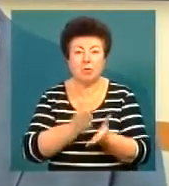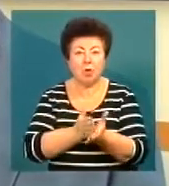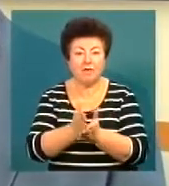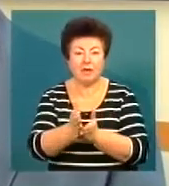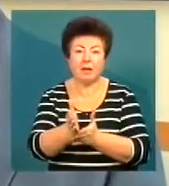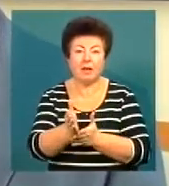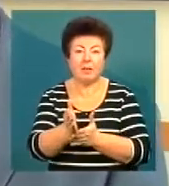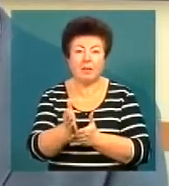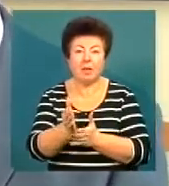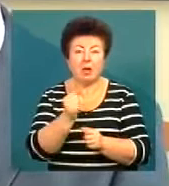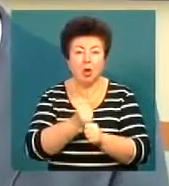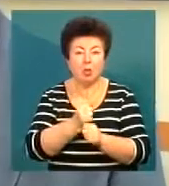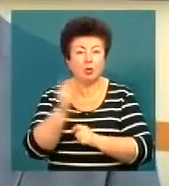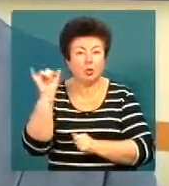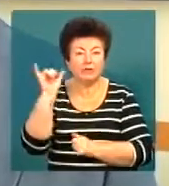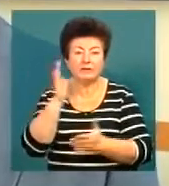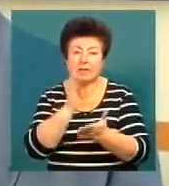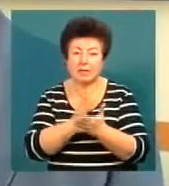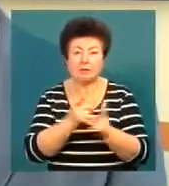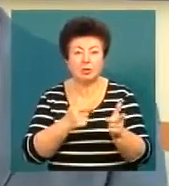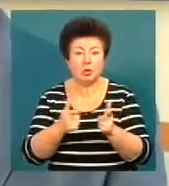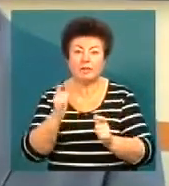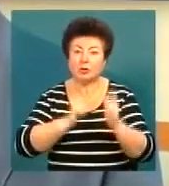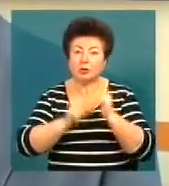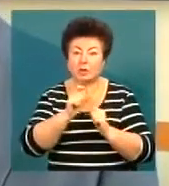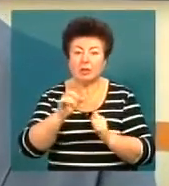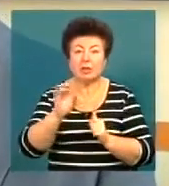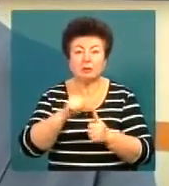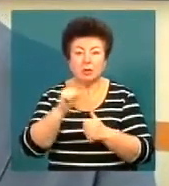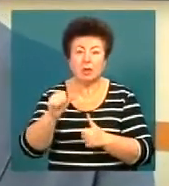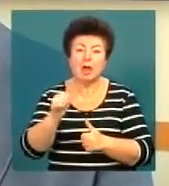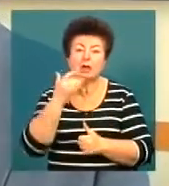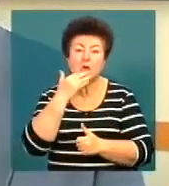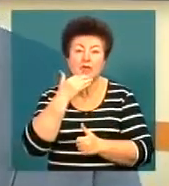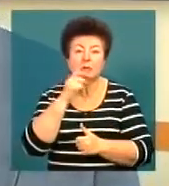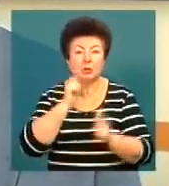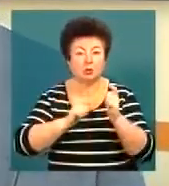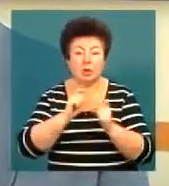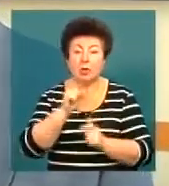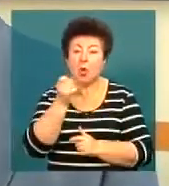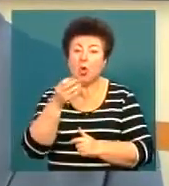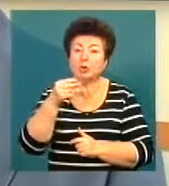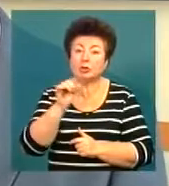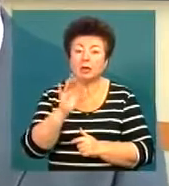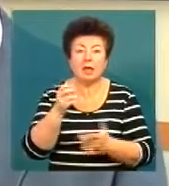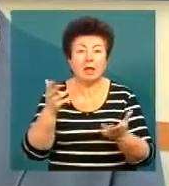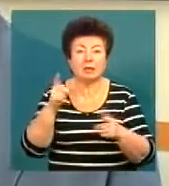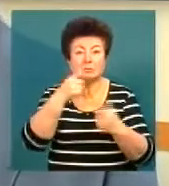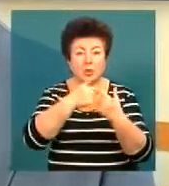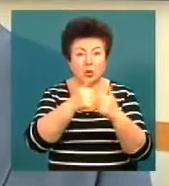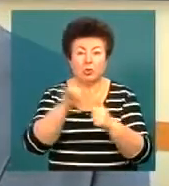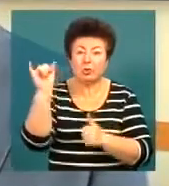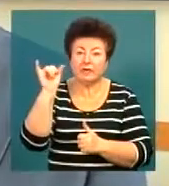профільних напрямків роботи університету є якраз підготовка студентів, зокрема іноземних студентів. Хоча на деяких